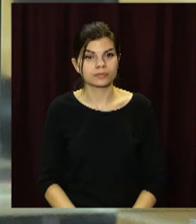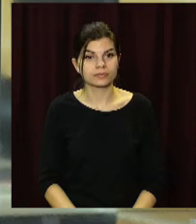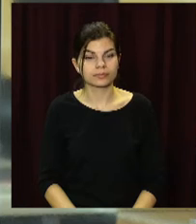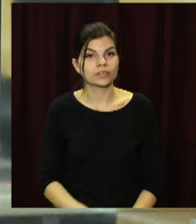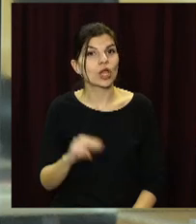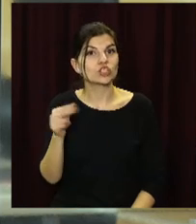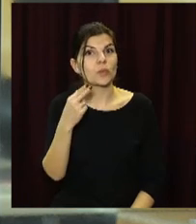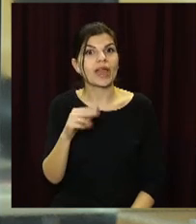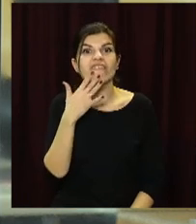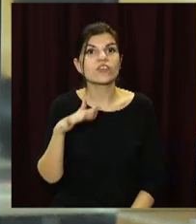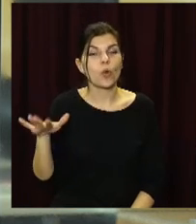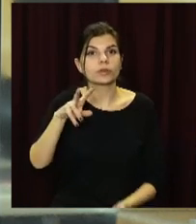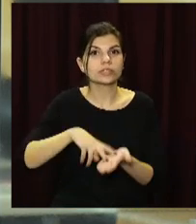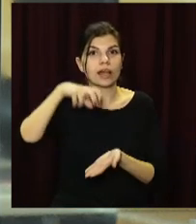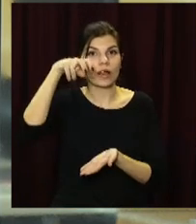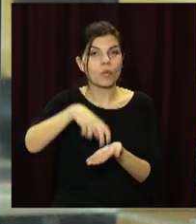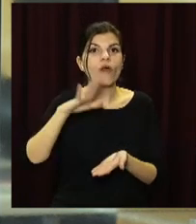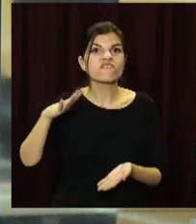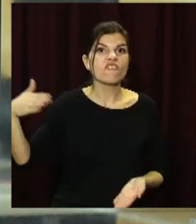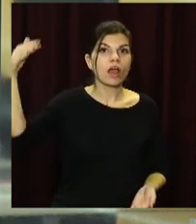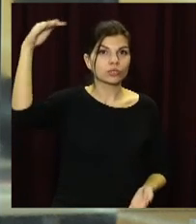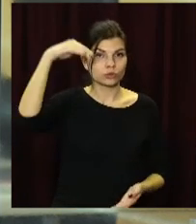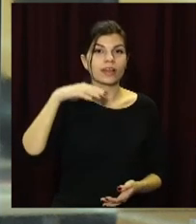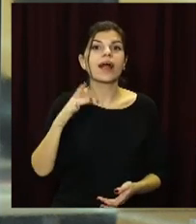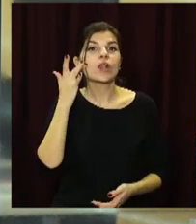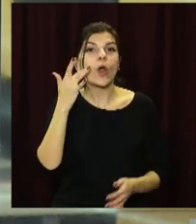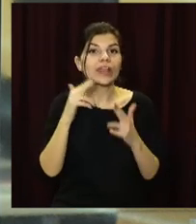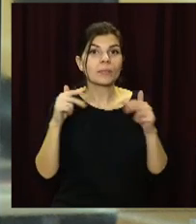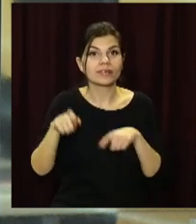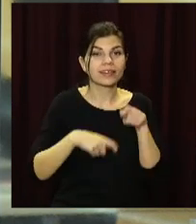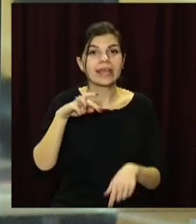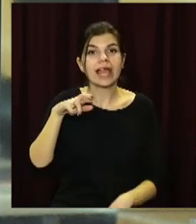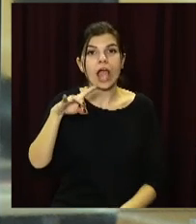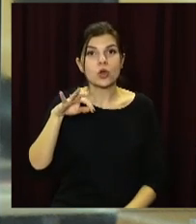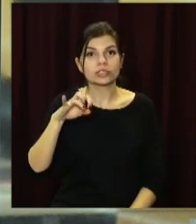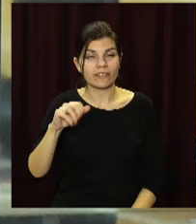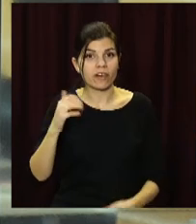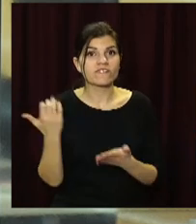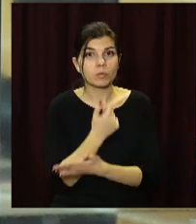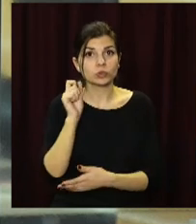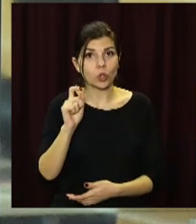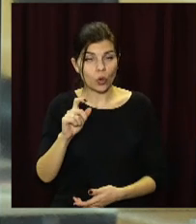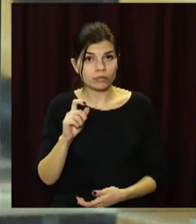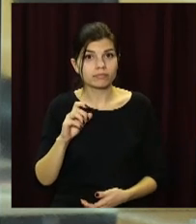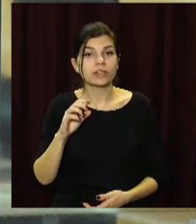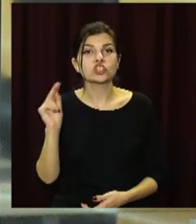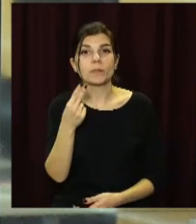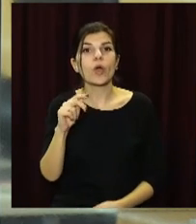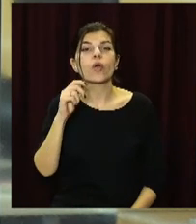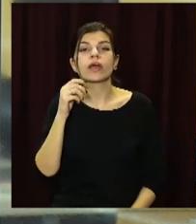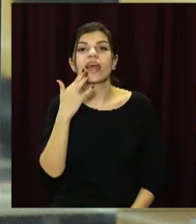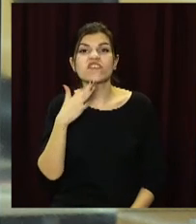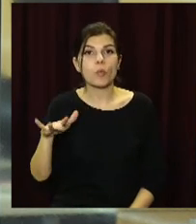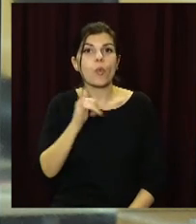Чемпіонка Європи зі стрибків у висоту. Дніпровська легкоатлетка Ярослава Магучих виборола золото на чемпіонаті Європи у